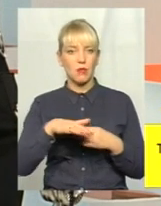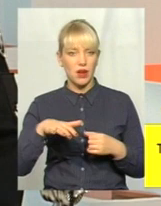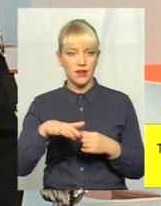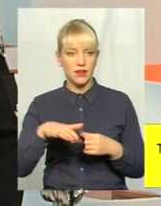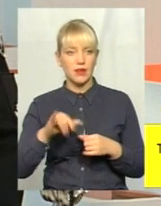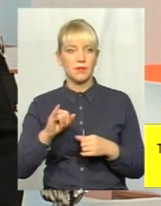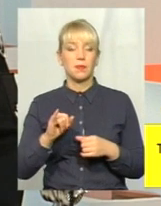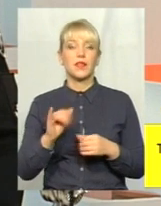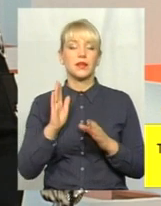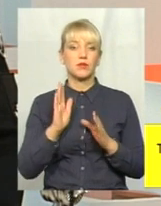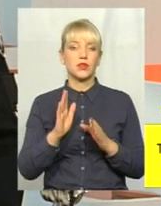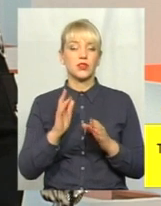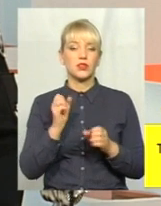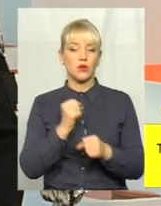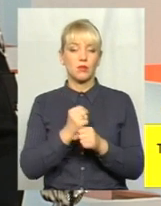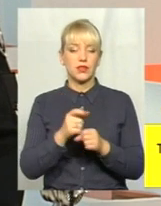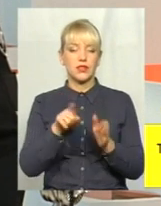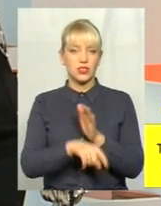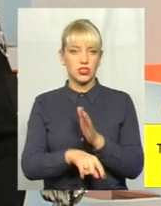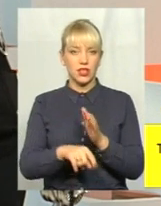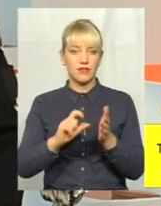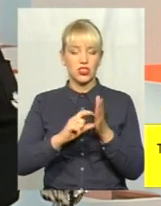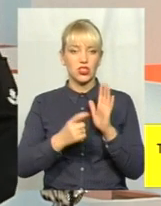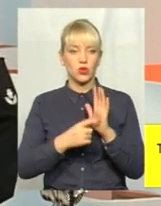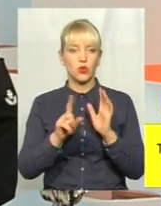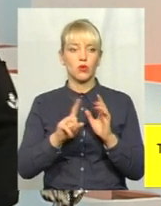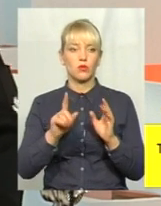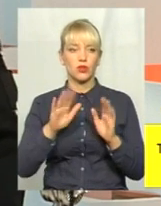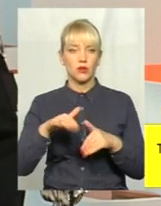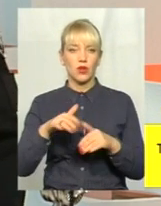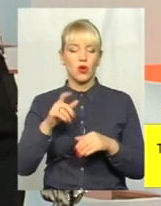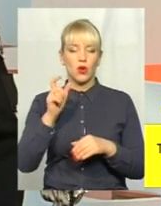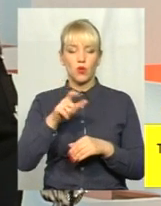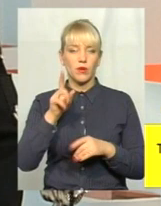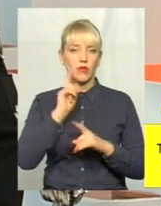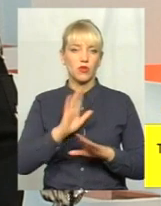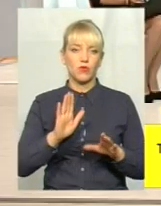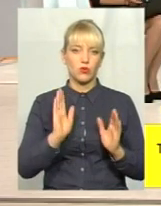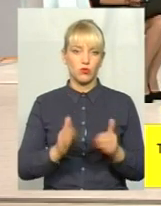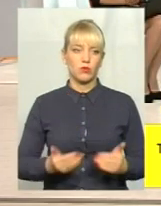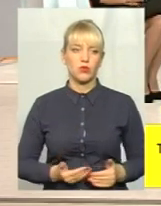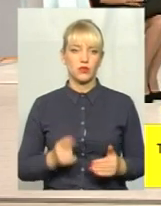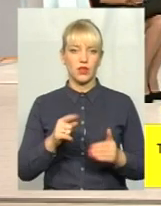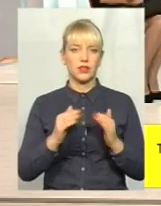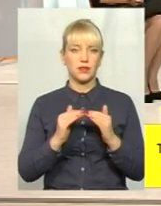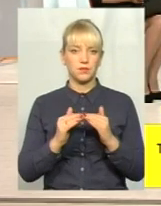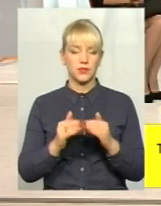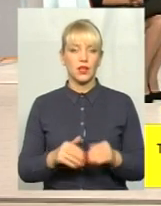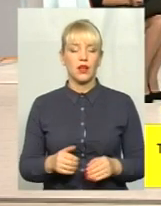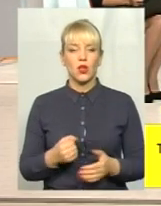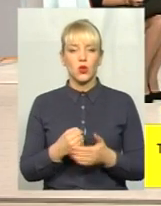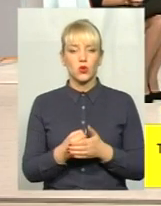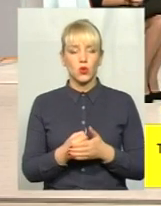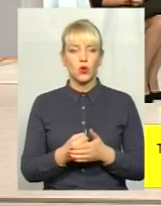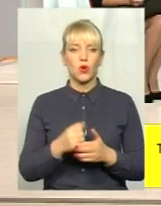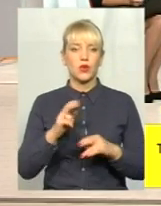зробити дешеве житло, але потім люди будуть некомфортно в ньому проживати. Дякую. До забудовників